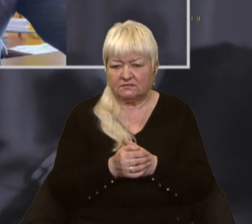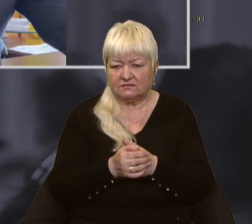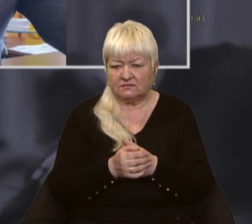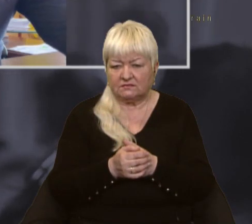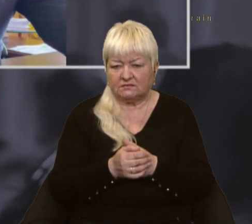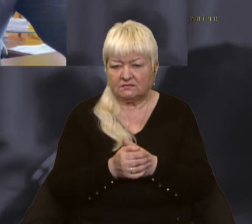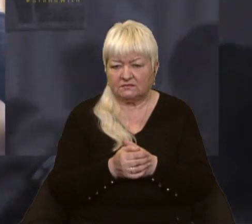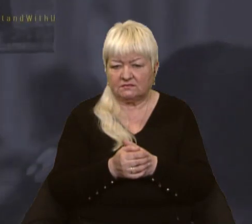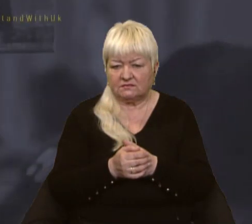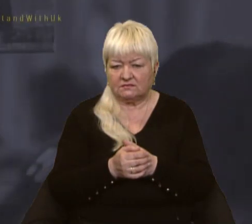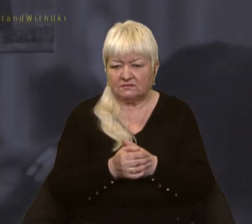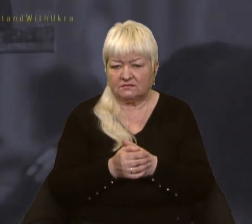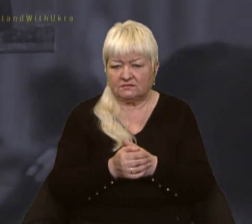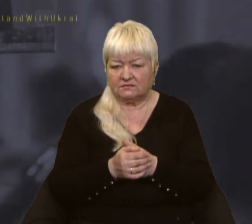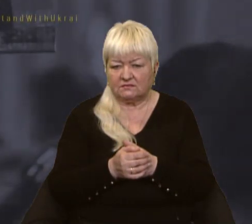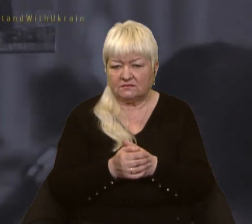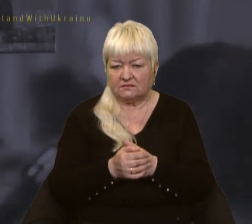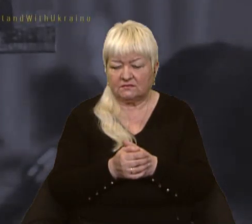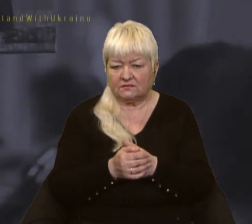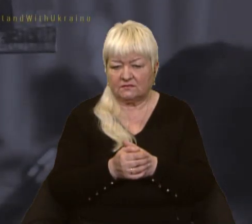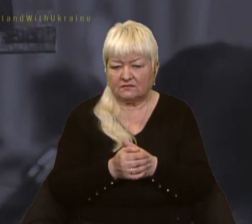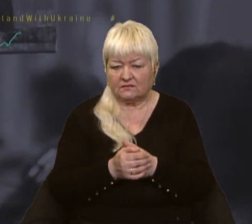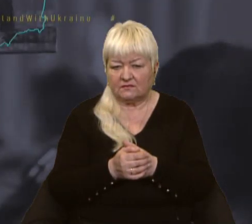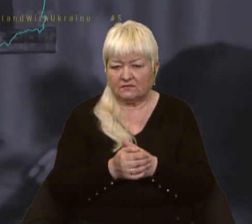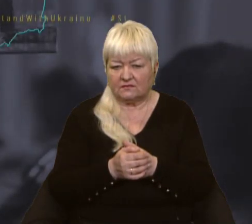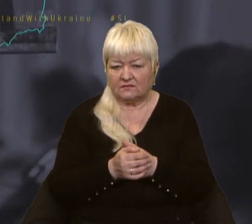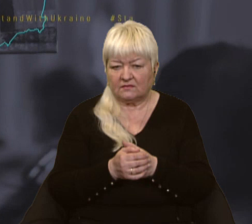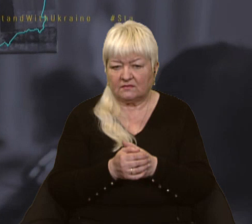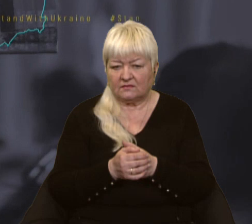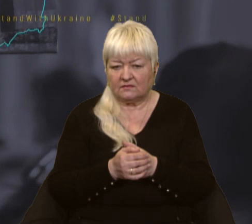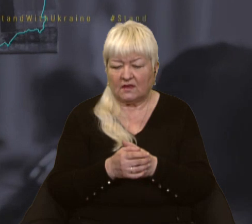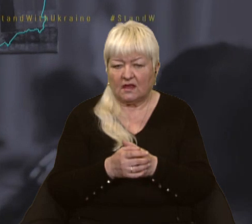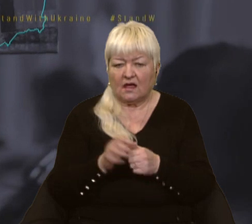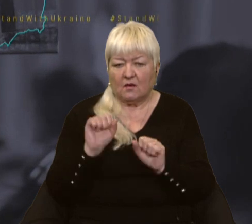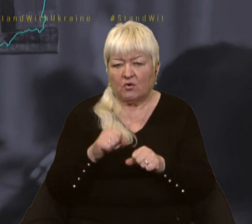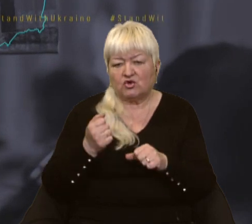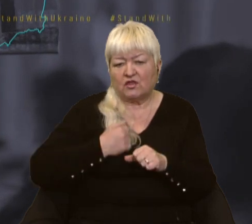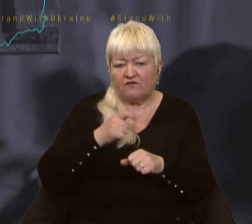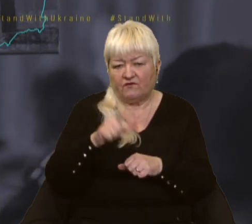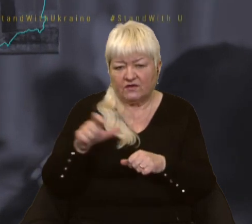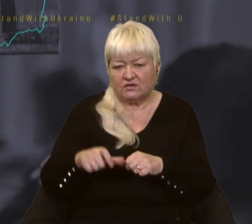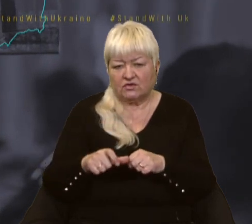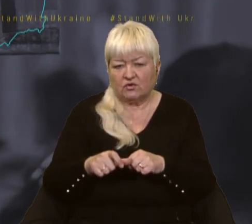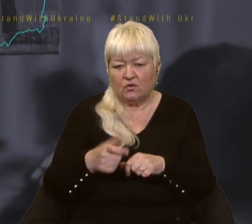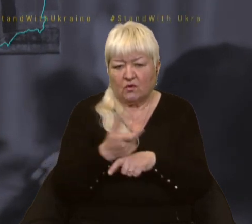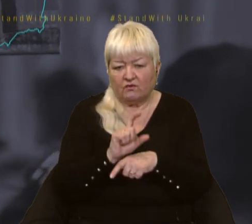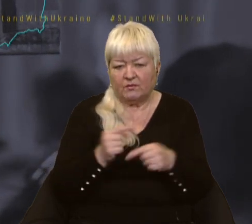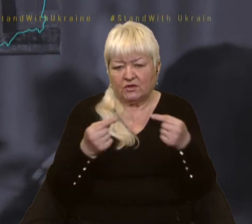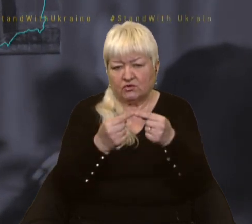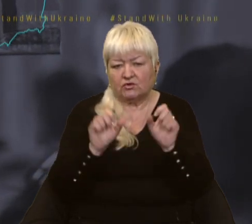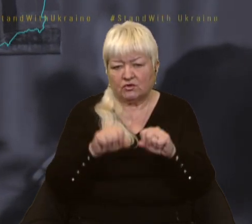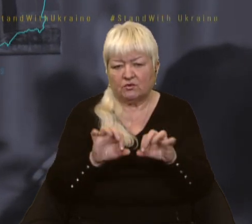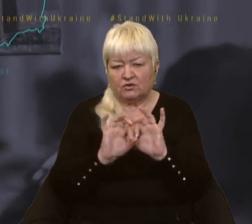це, мабуть, тоді вже військові більш професійно прокоментують. Уламки цієї ракети, попередньо,